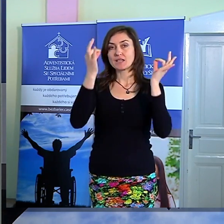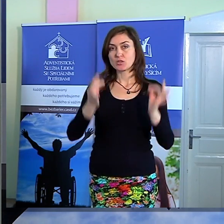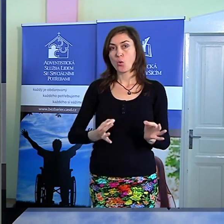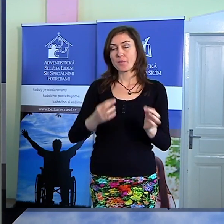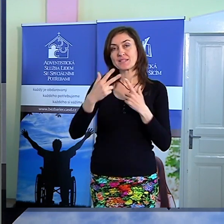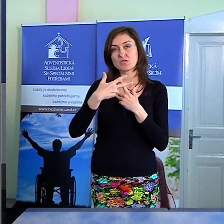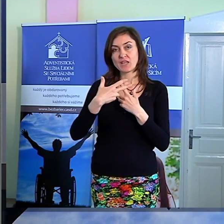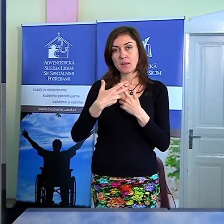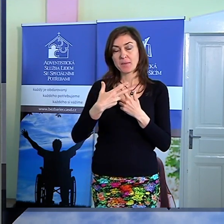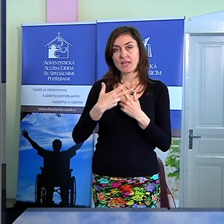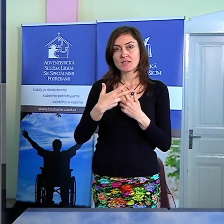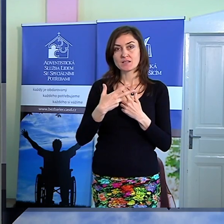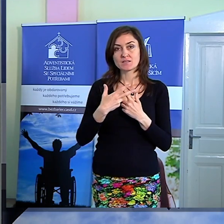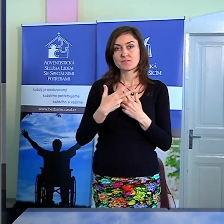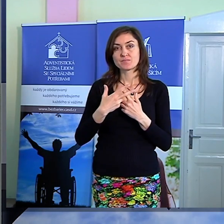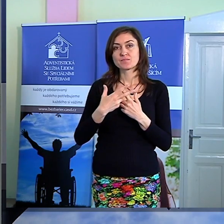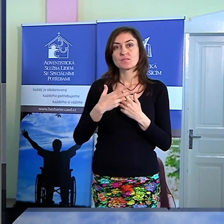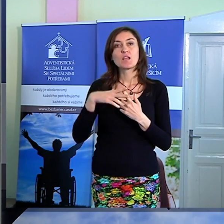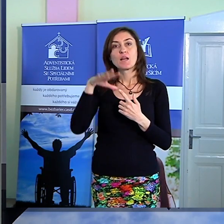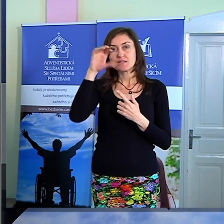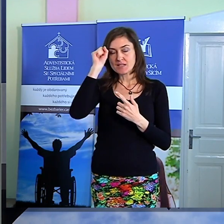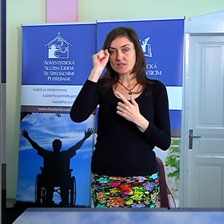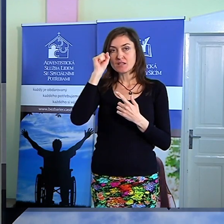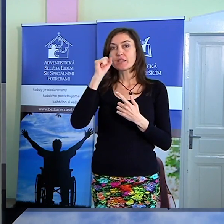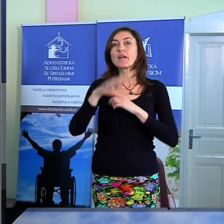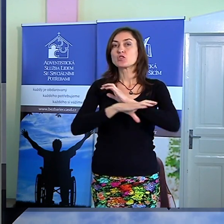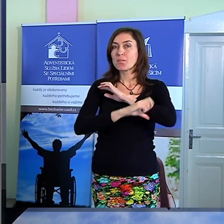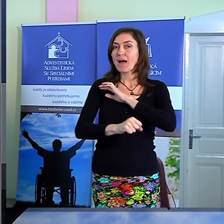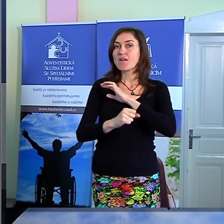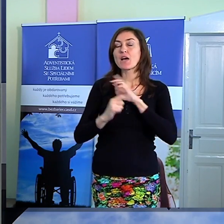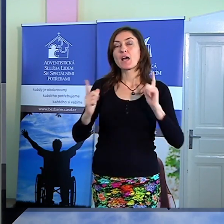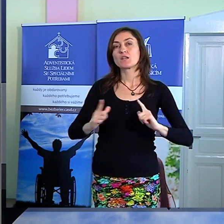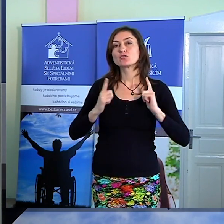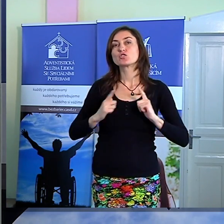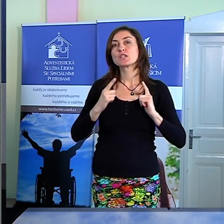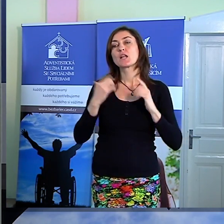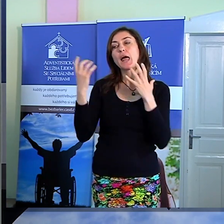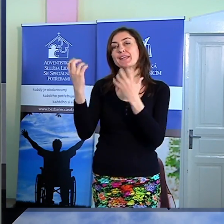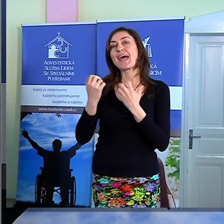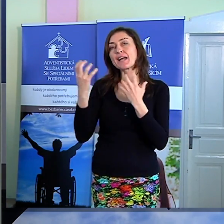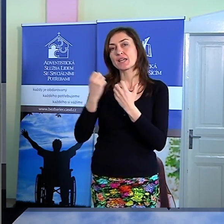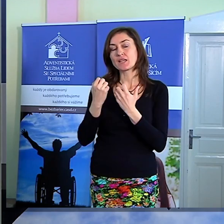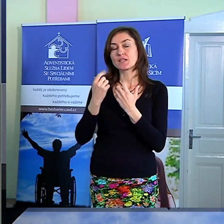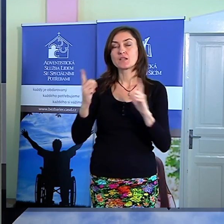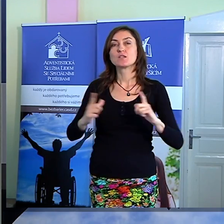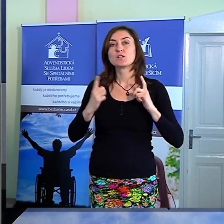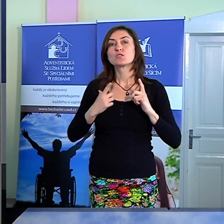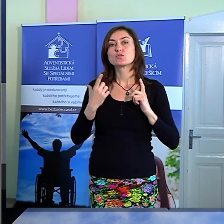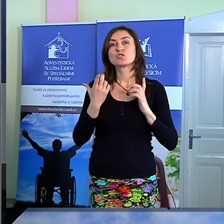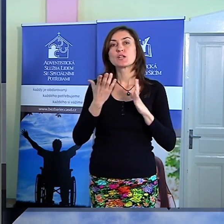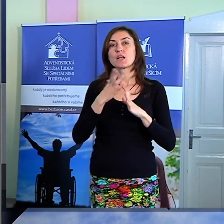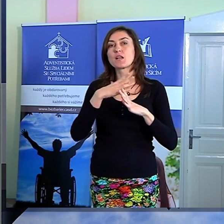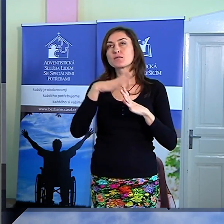Filipis, tak zjistíte, že Apoštol Pavel žil nadějí. Žil smysluplný život.